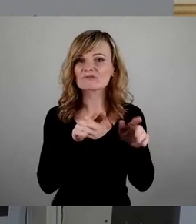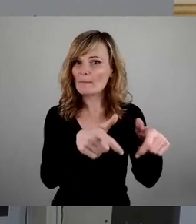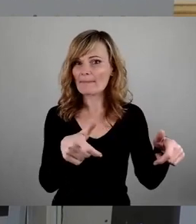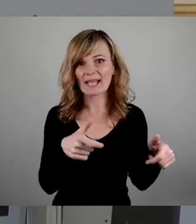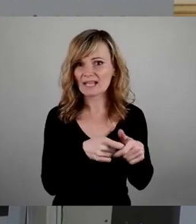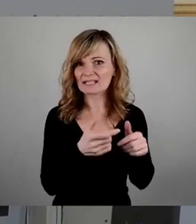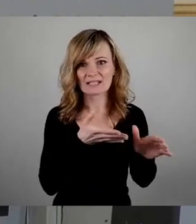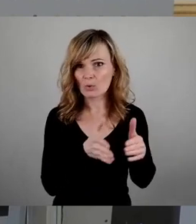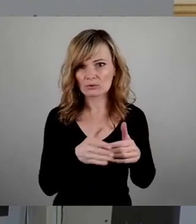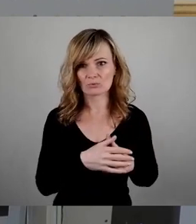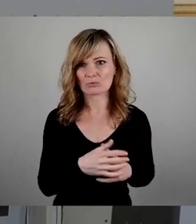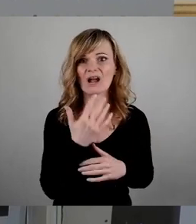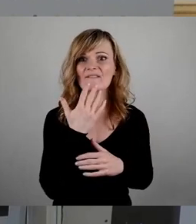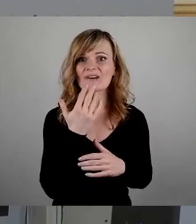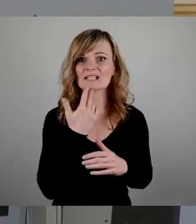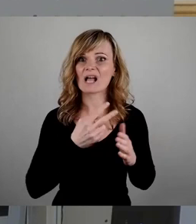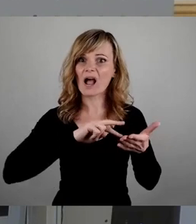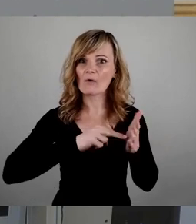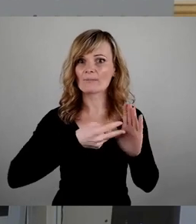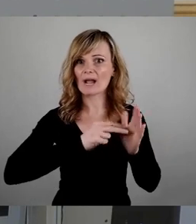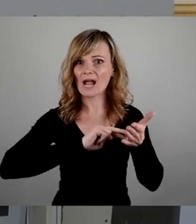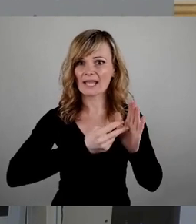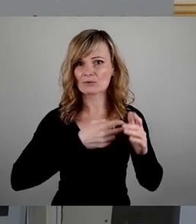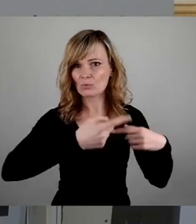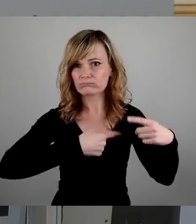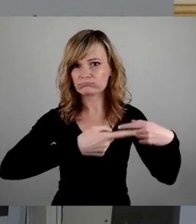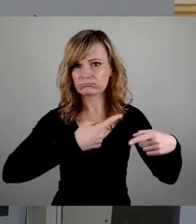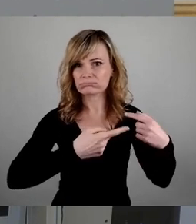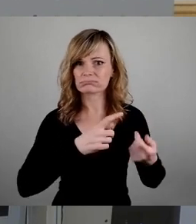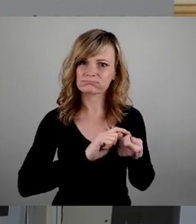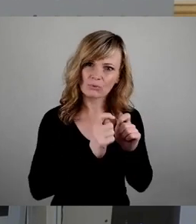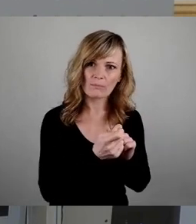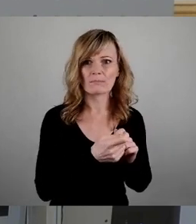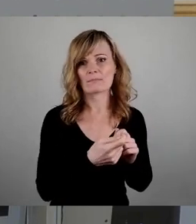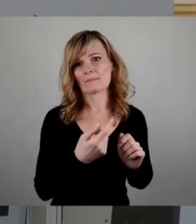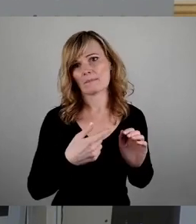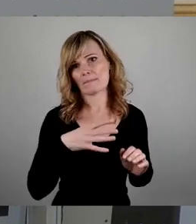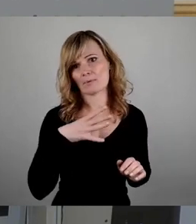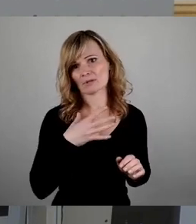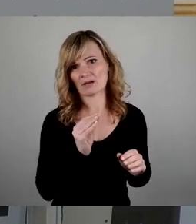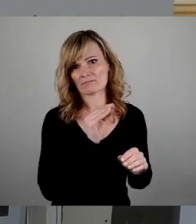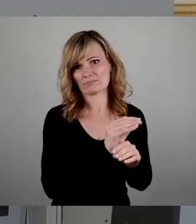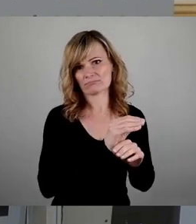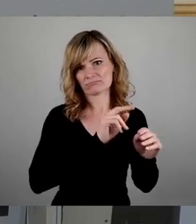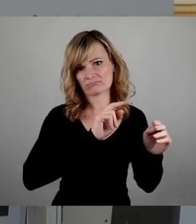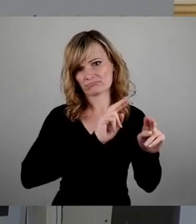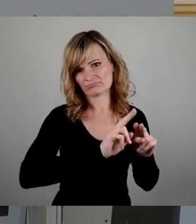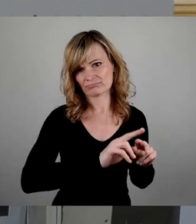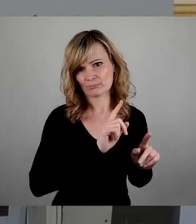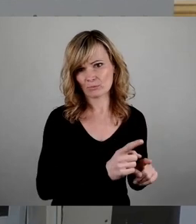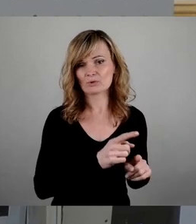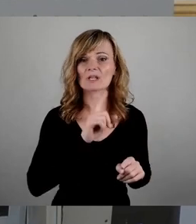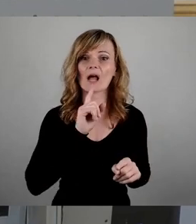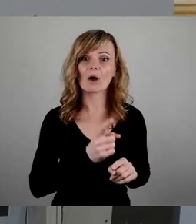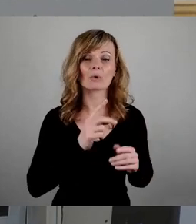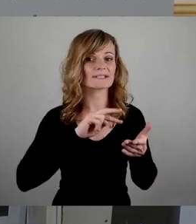Wasseraufbereitungsanlage muss modernisiert werden. Und auch das Technikgebäude. All das kostet